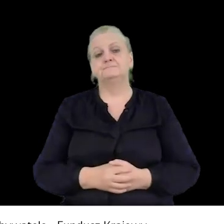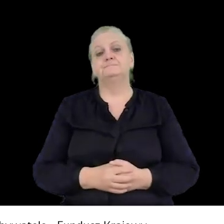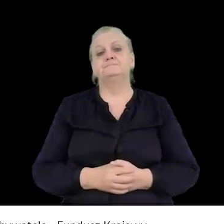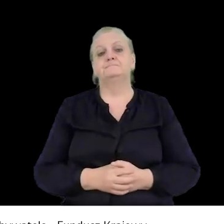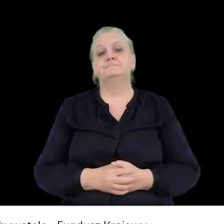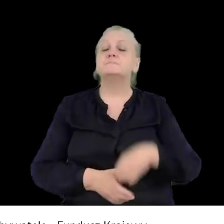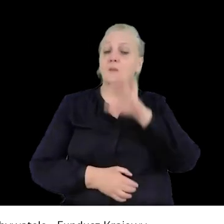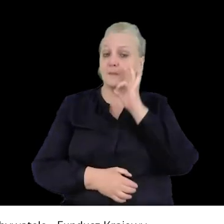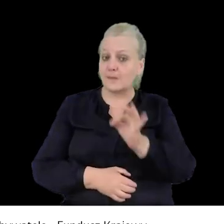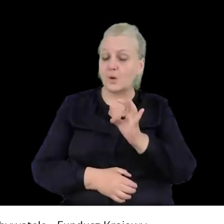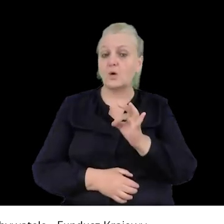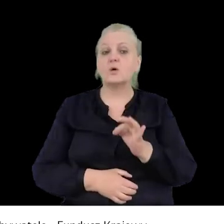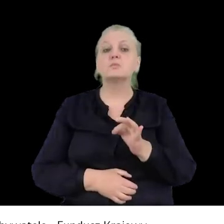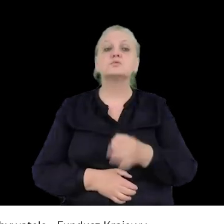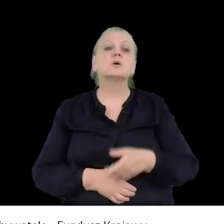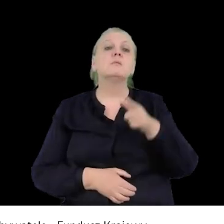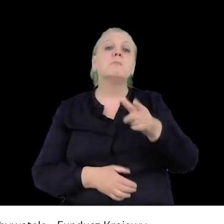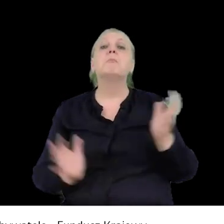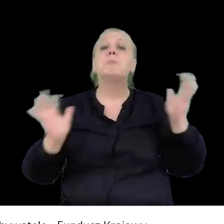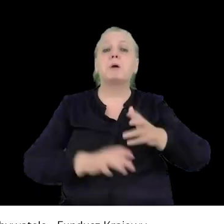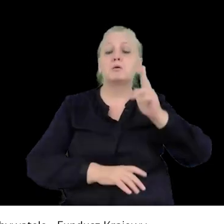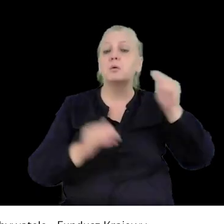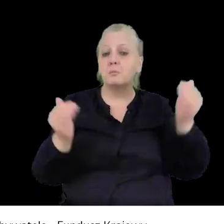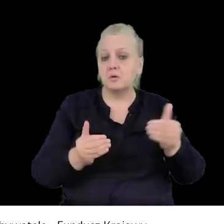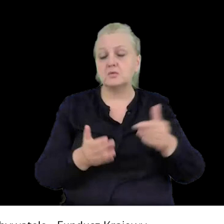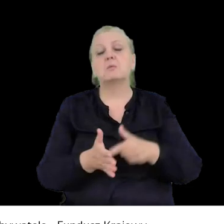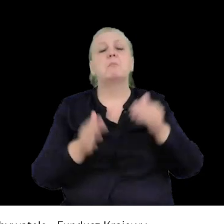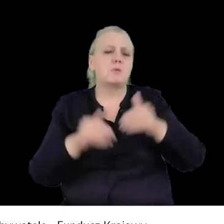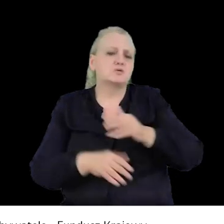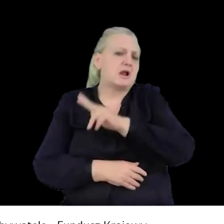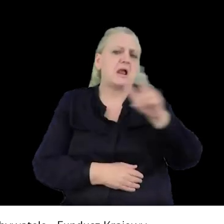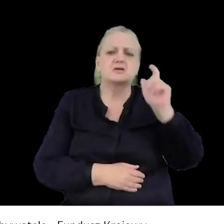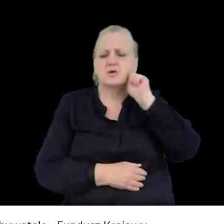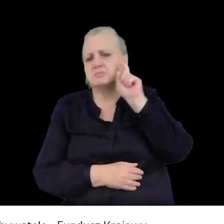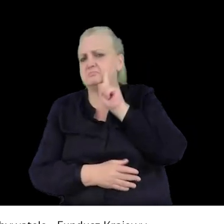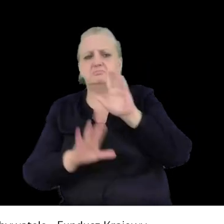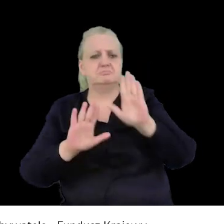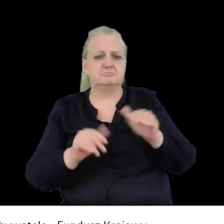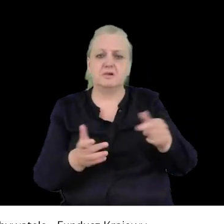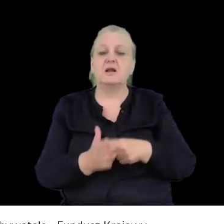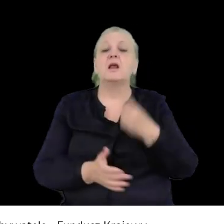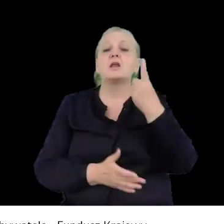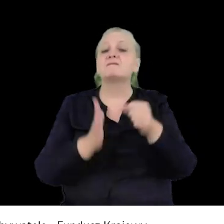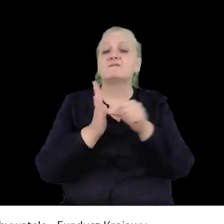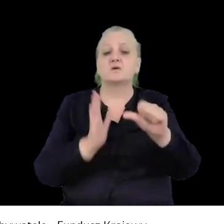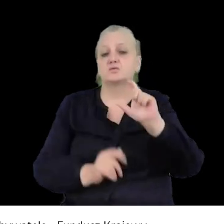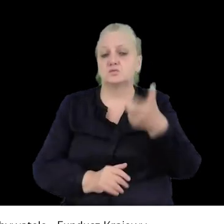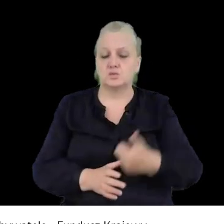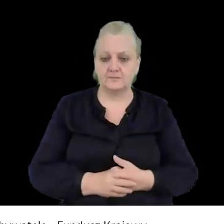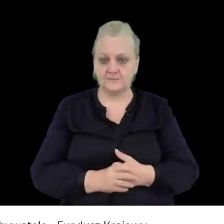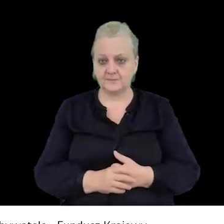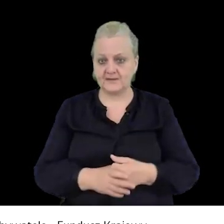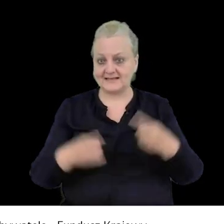Dobra i odnośnie tego, kto może się gromadzić, co do zasady może gromadzić się każdy i każda. Tutaj jedyni wyjątek jest w